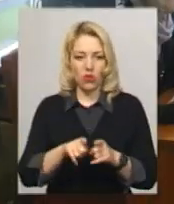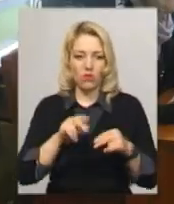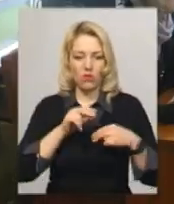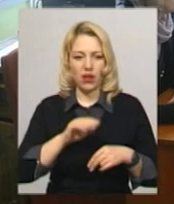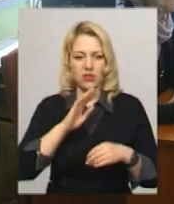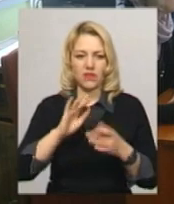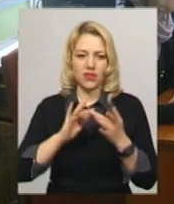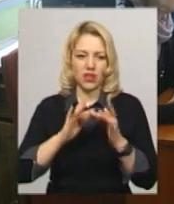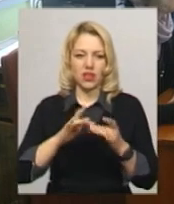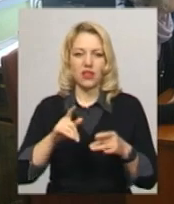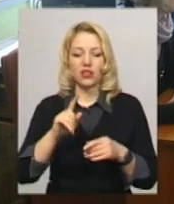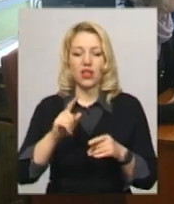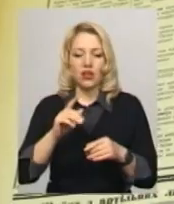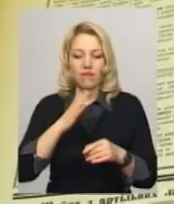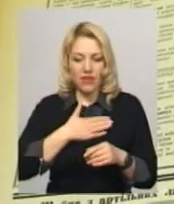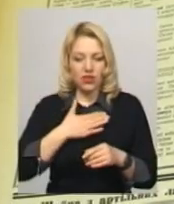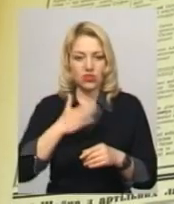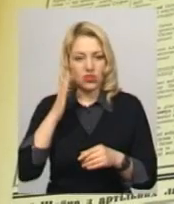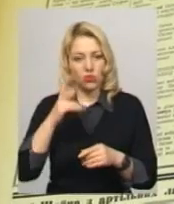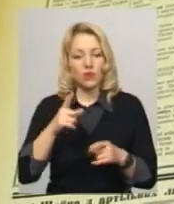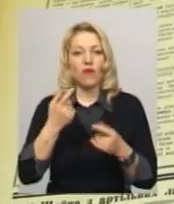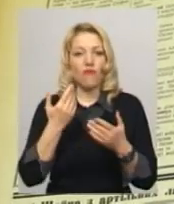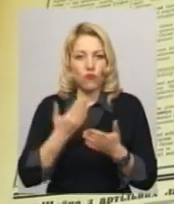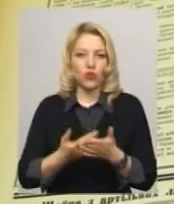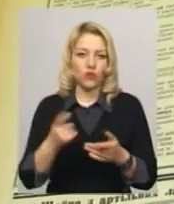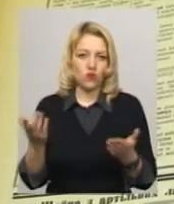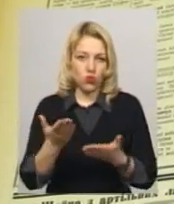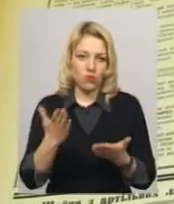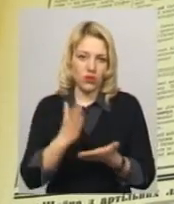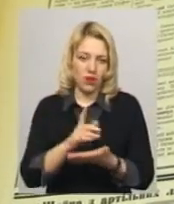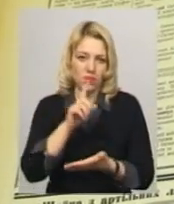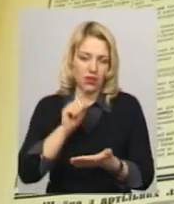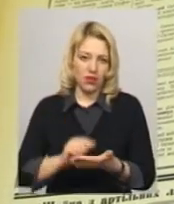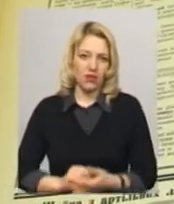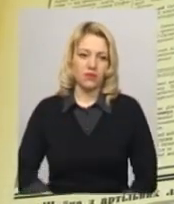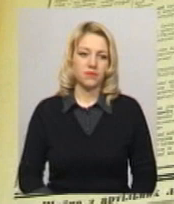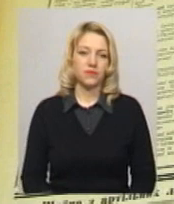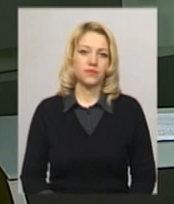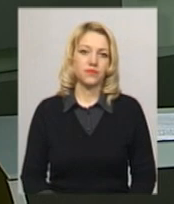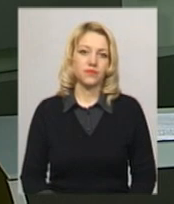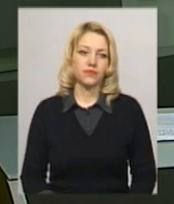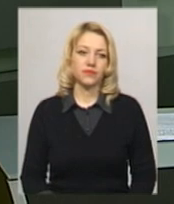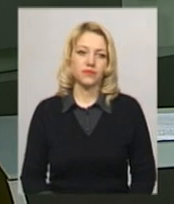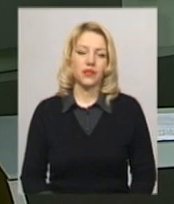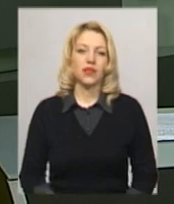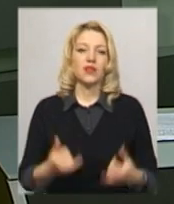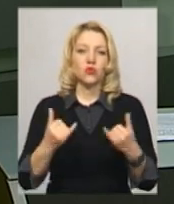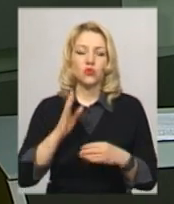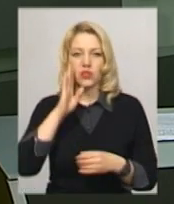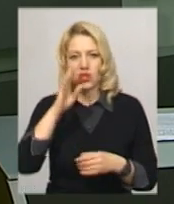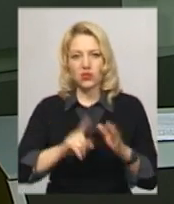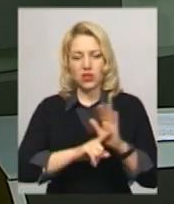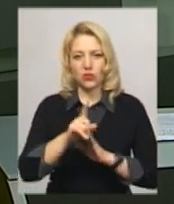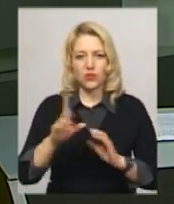наші наступники – ось в чому питання. Світлана Поробок, Олександр Гришевський – Новини, Поділля Центр. Сьогодні зранку